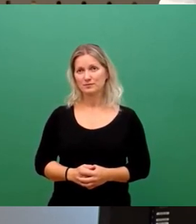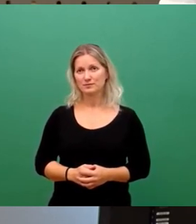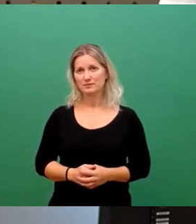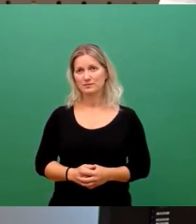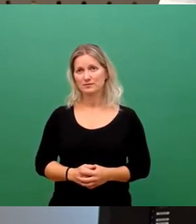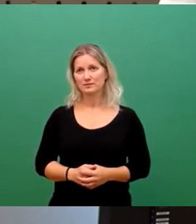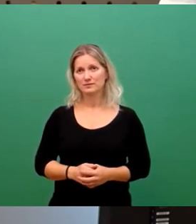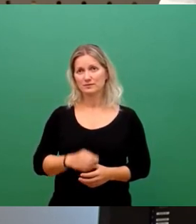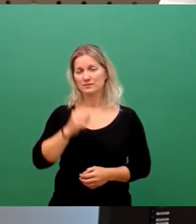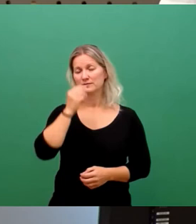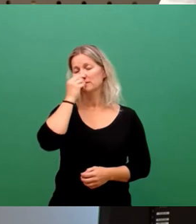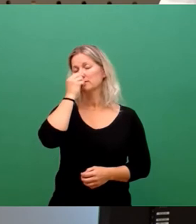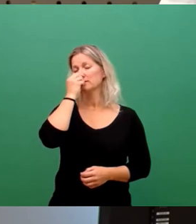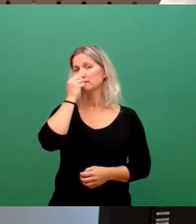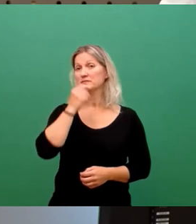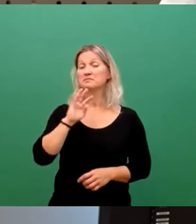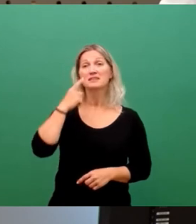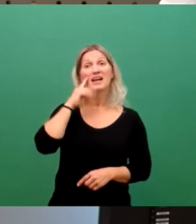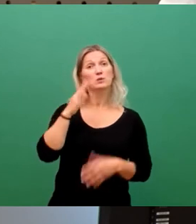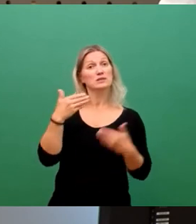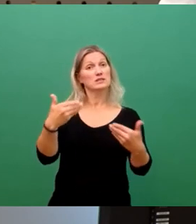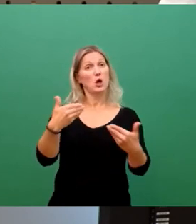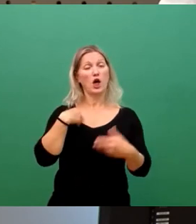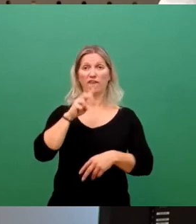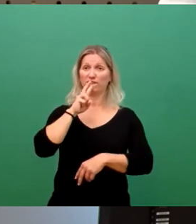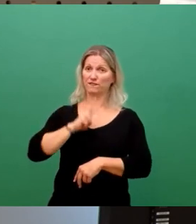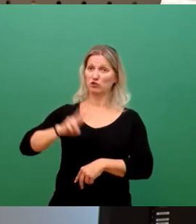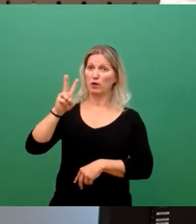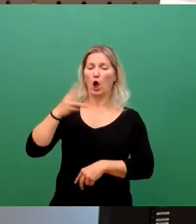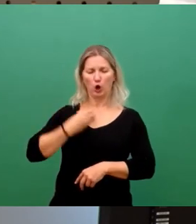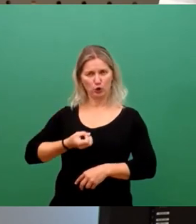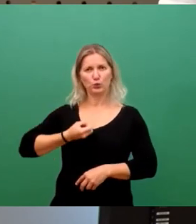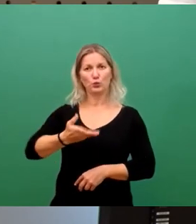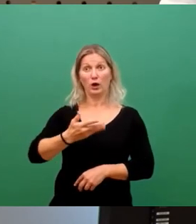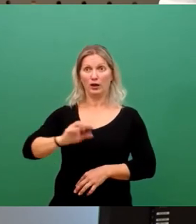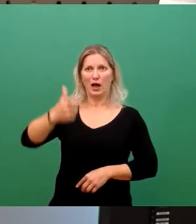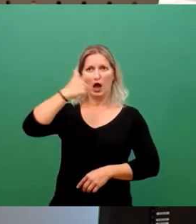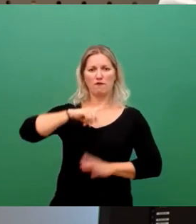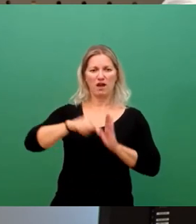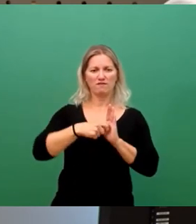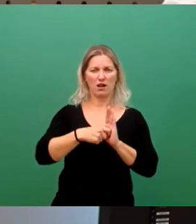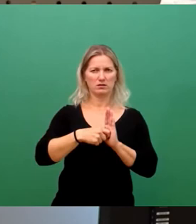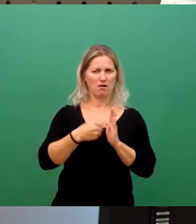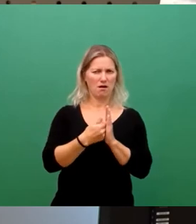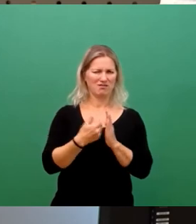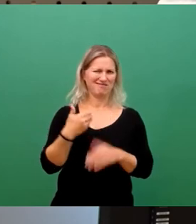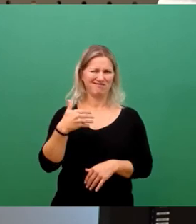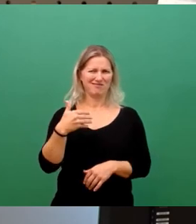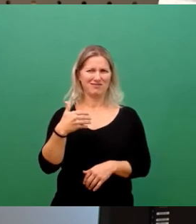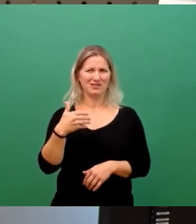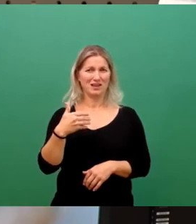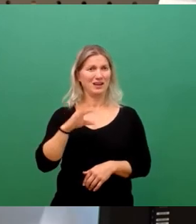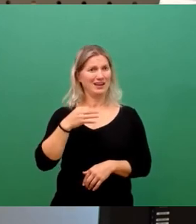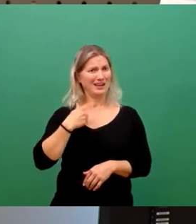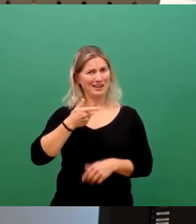ich glaube, wenn wir solche Versprechungen hier in den Raum geben, dann sorgt das einfach nur dafür, dass unsere Legitimation als Gremium